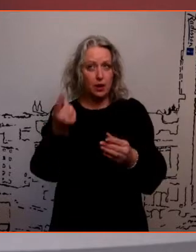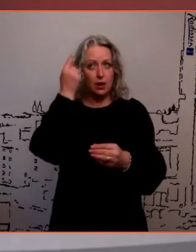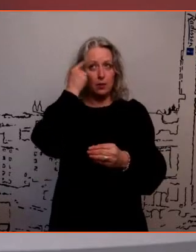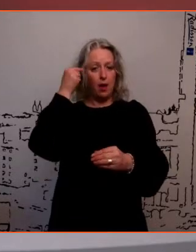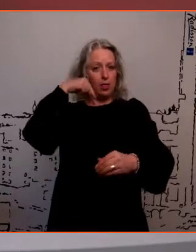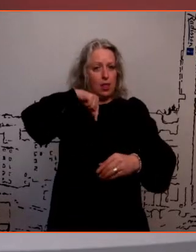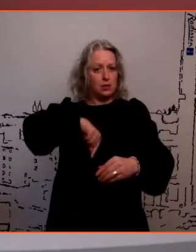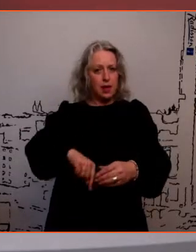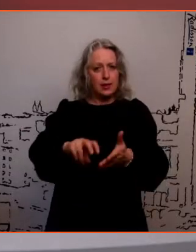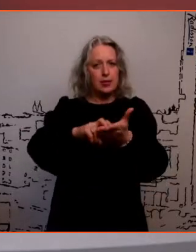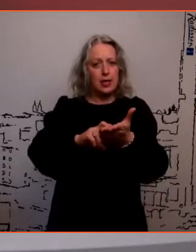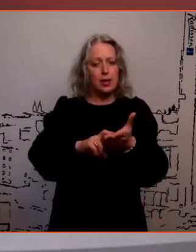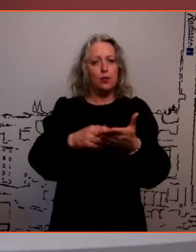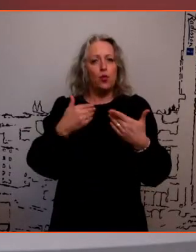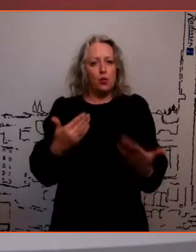lihtsalt ära teha.